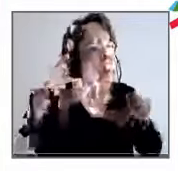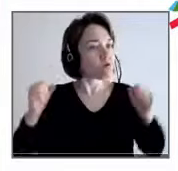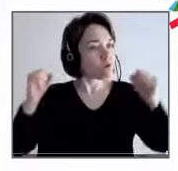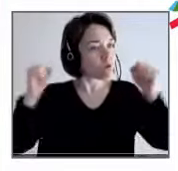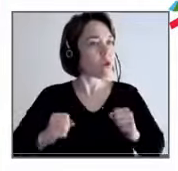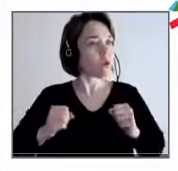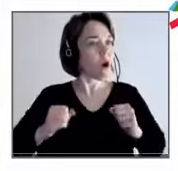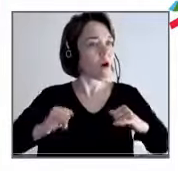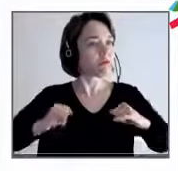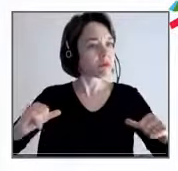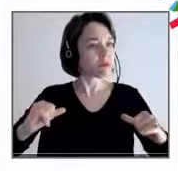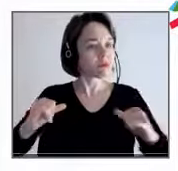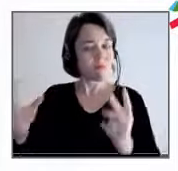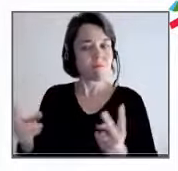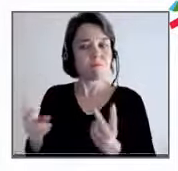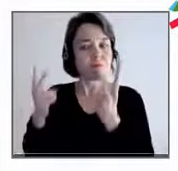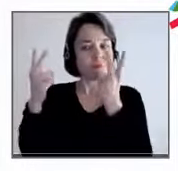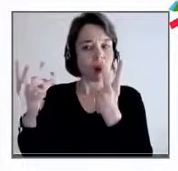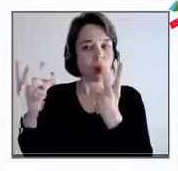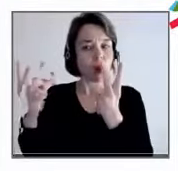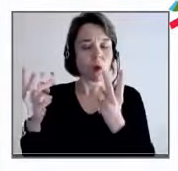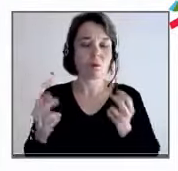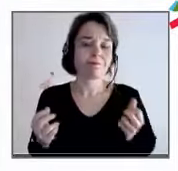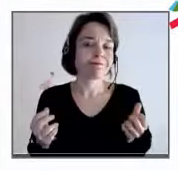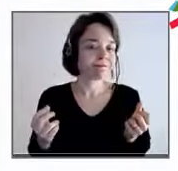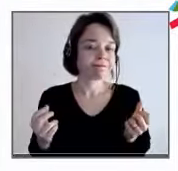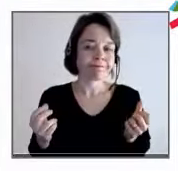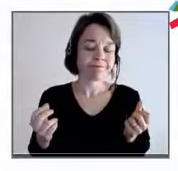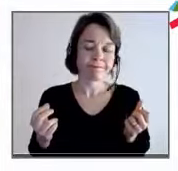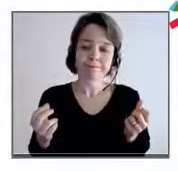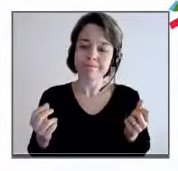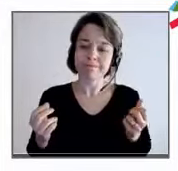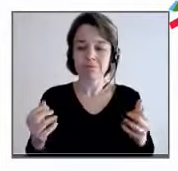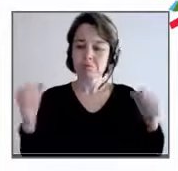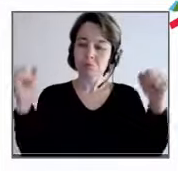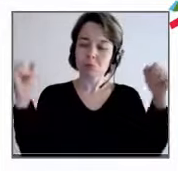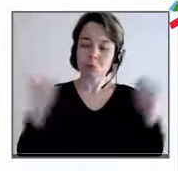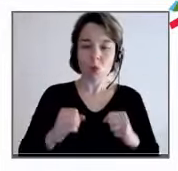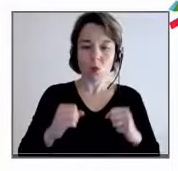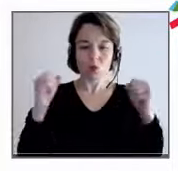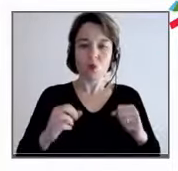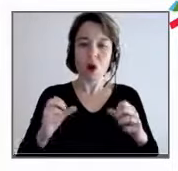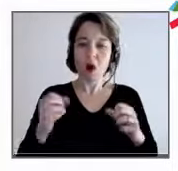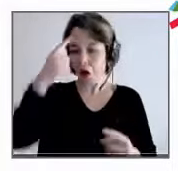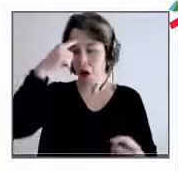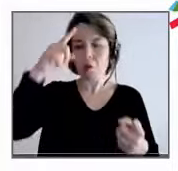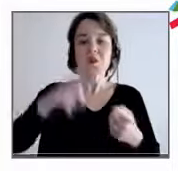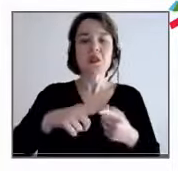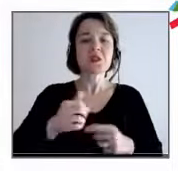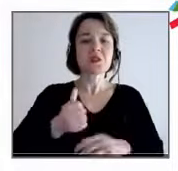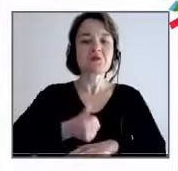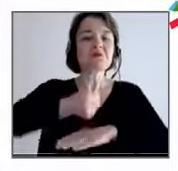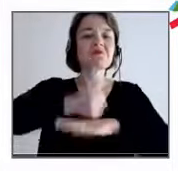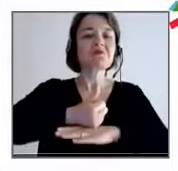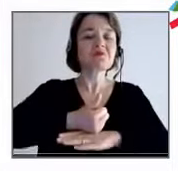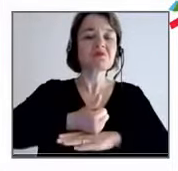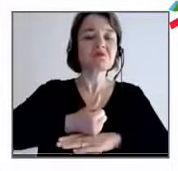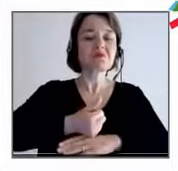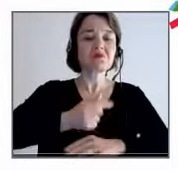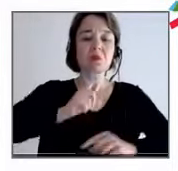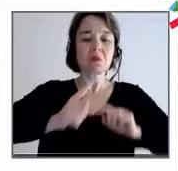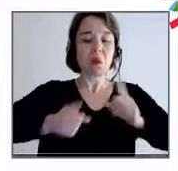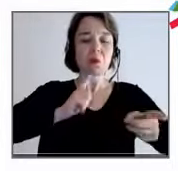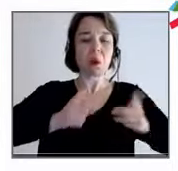continuer en les définissant le pouvoir comme pouvoir de domination. On a besoin du pouvoir, mais comme puissance